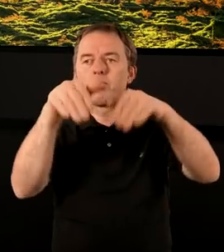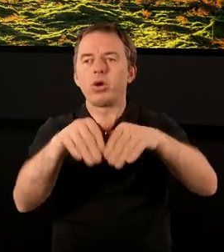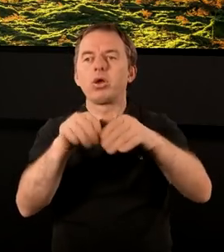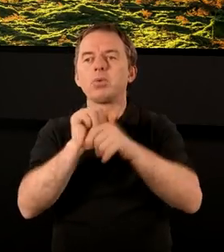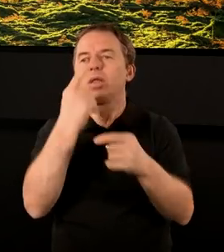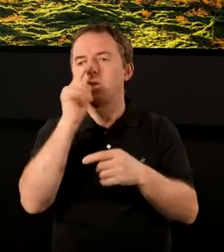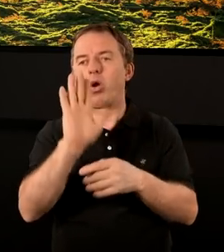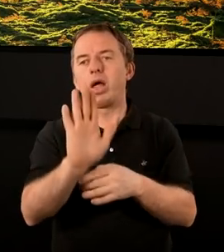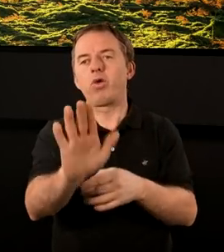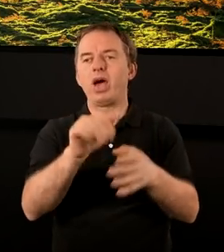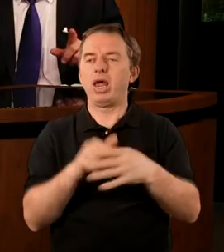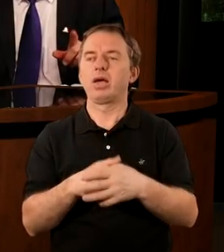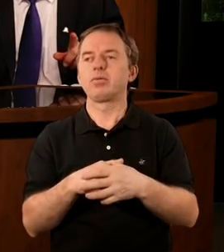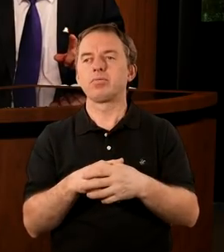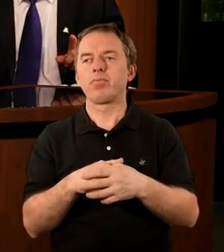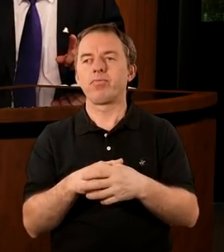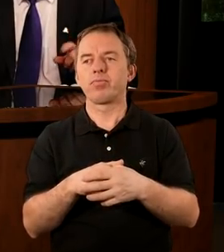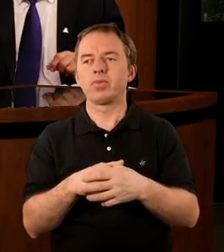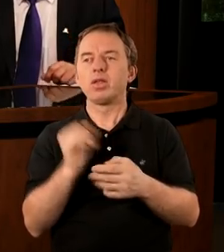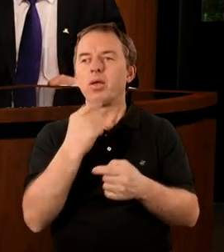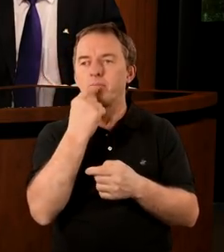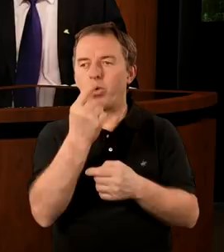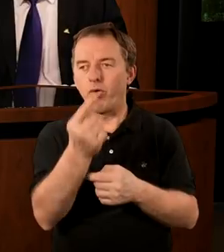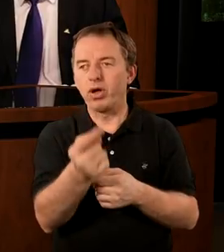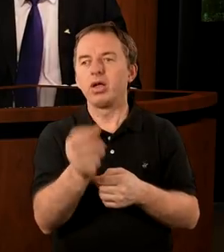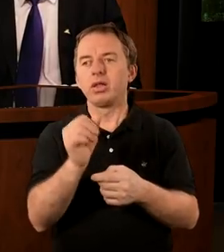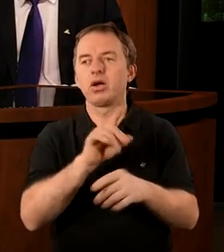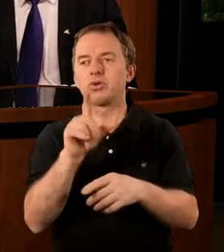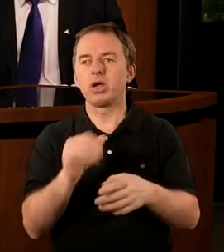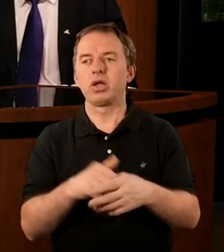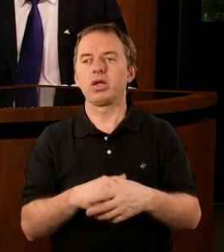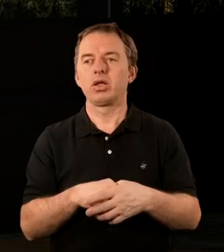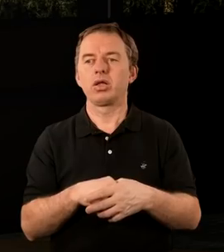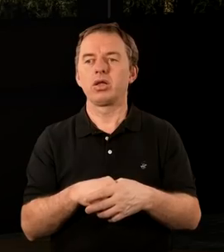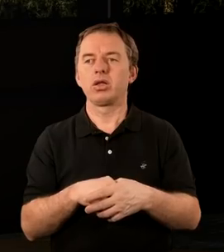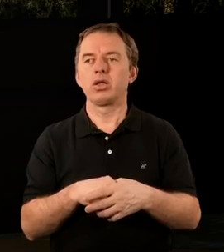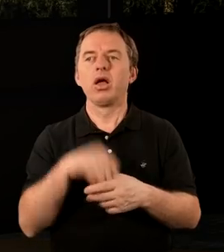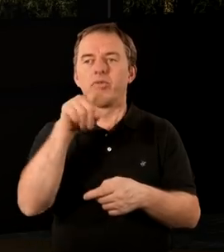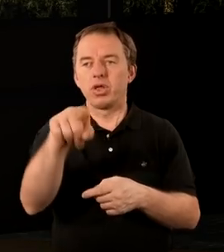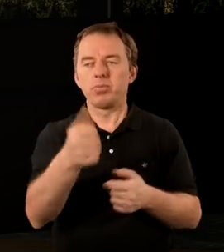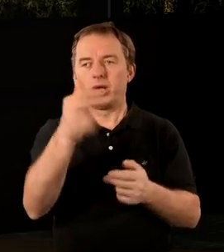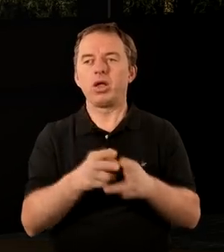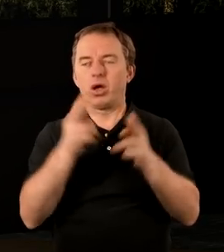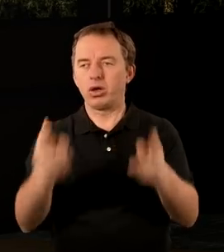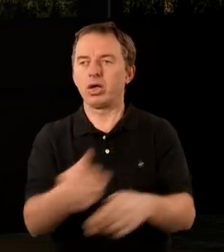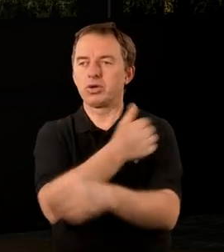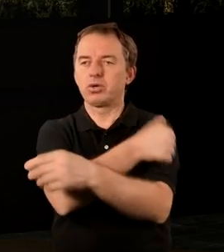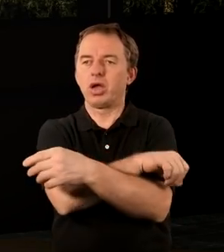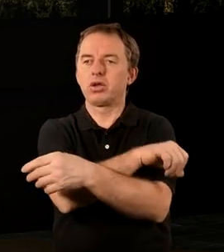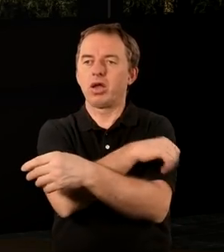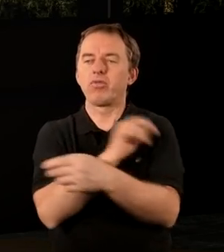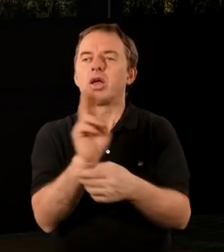może być tolerowana. Może chciałbym coś powiedzieć, że takiego, że w tym pierwszym okresie